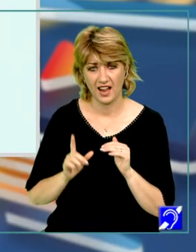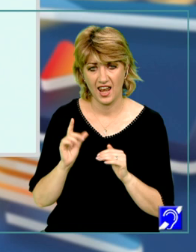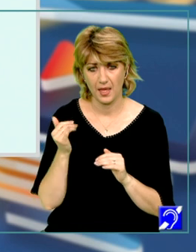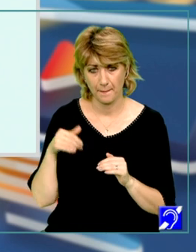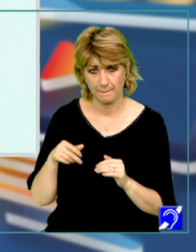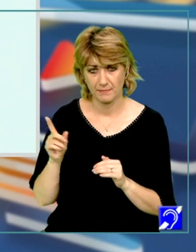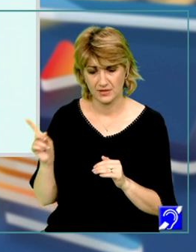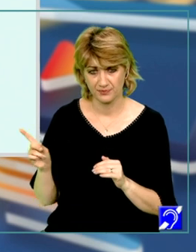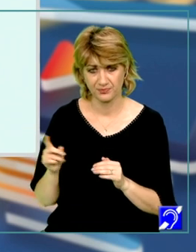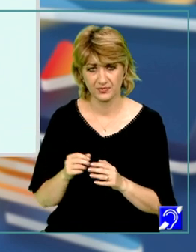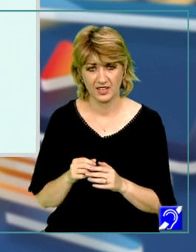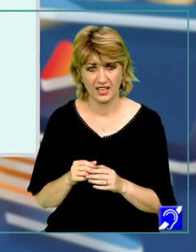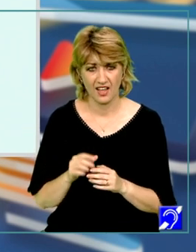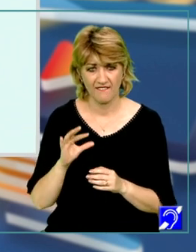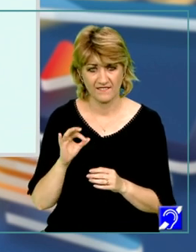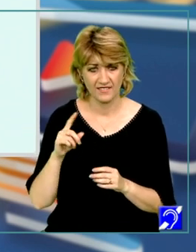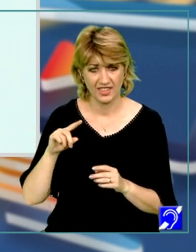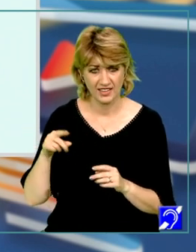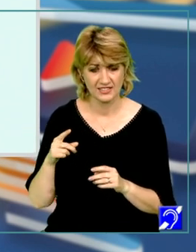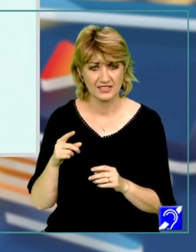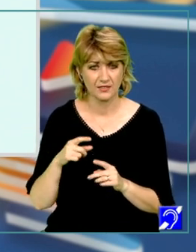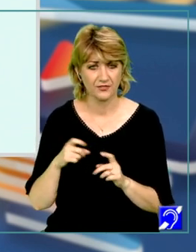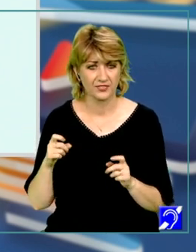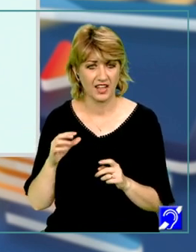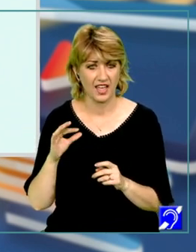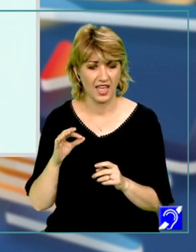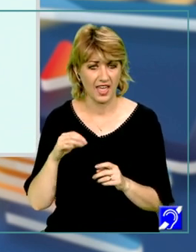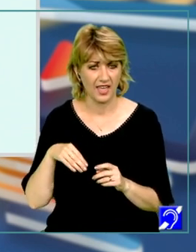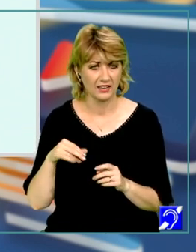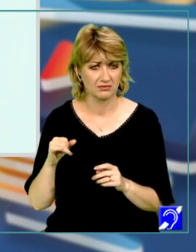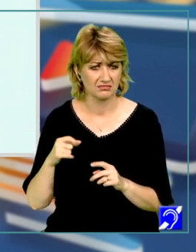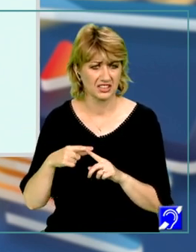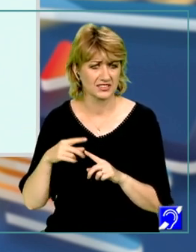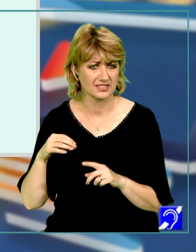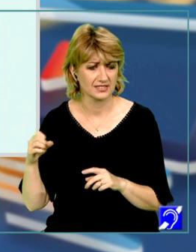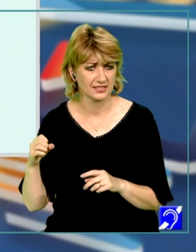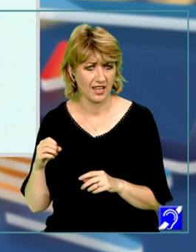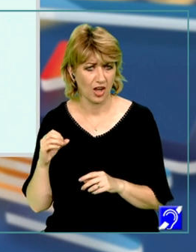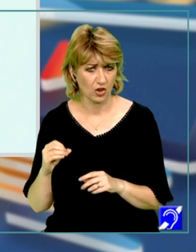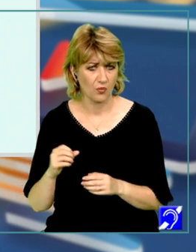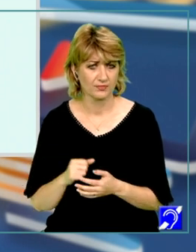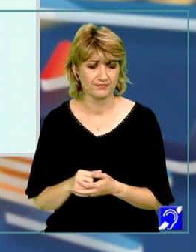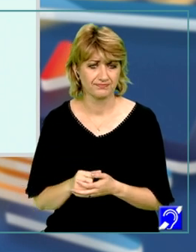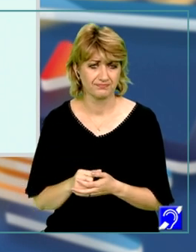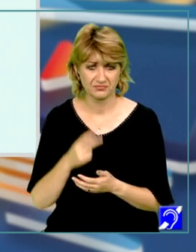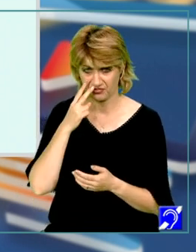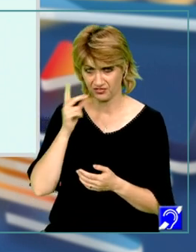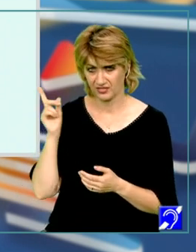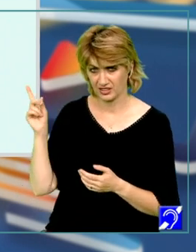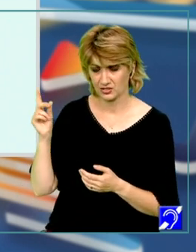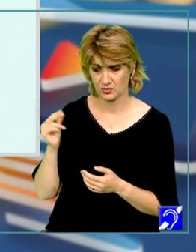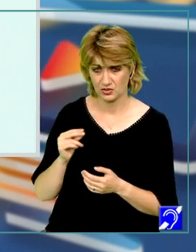și evidențiată, limită când x tinde la x0 din f de x minus f de x0 supra x minus x0 și